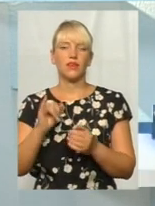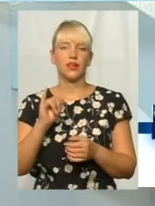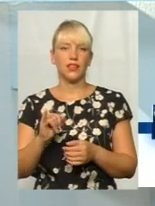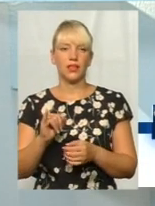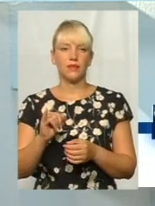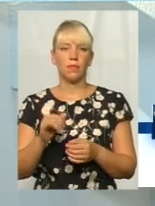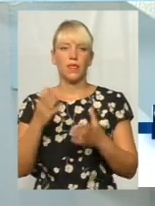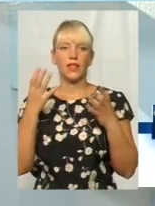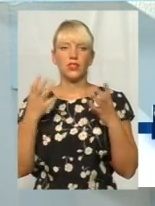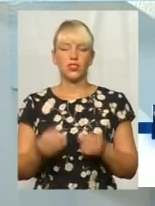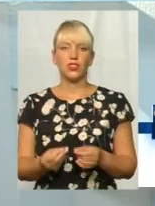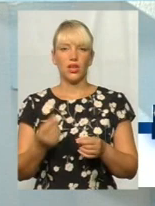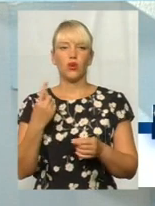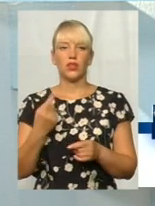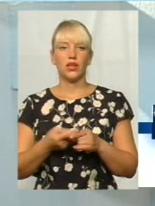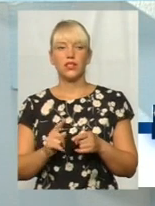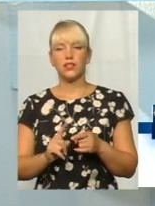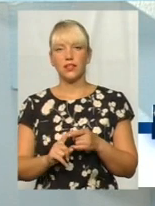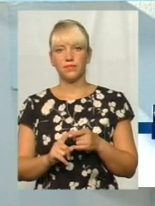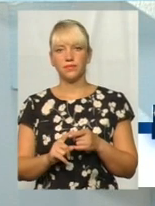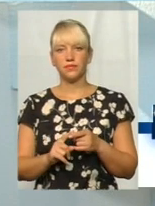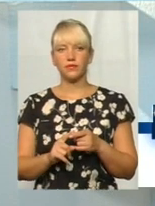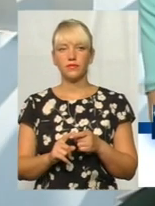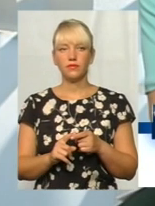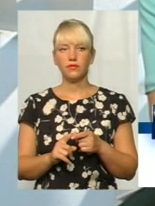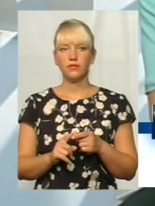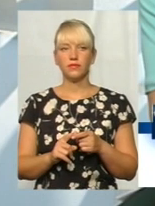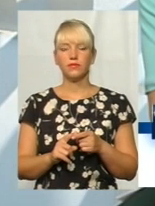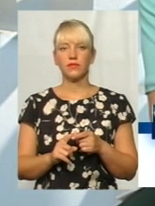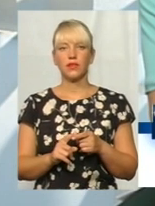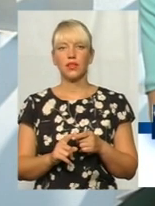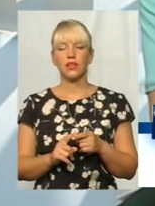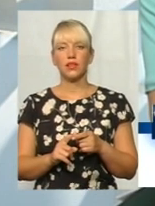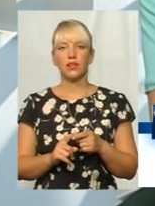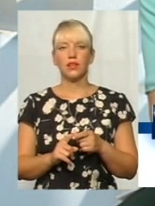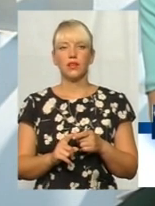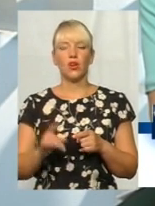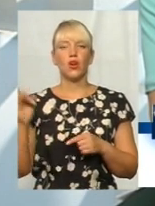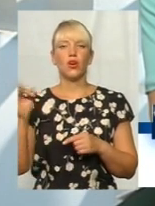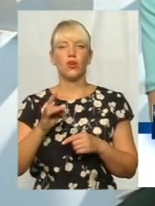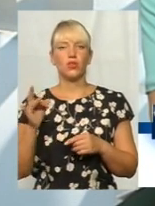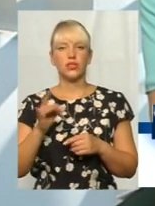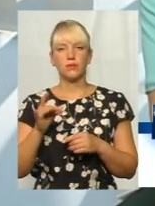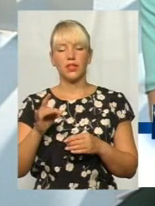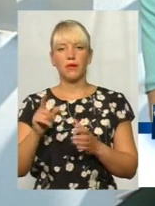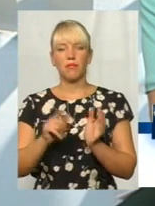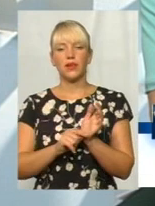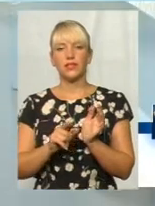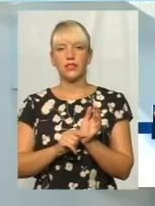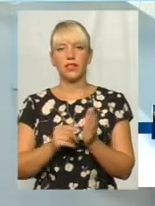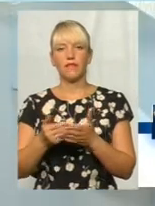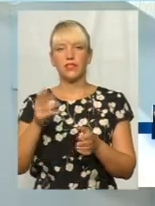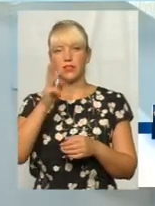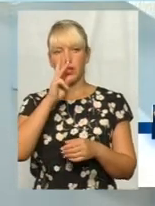І ще одне – це, якби, диференціація розміру пенсії від